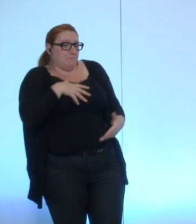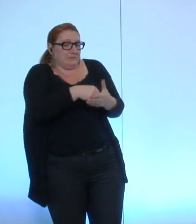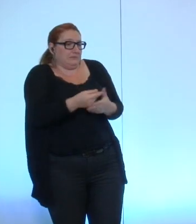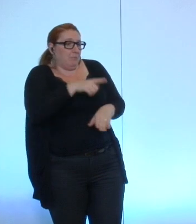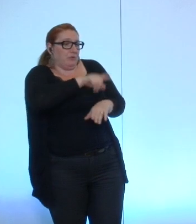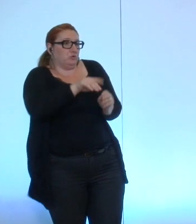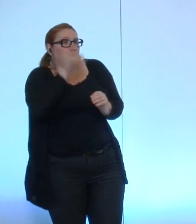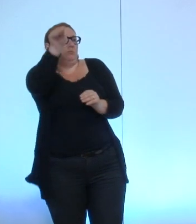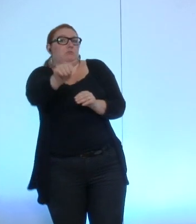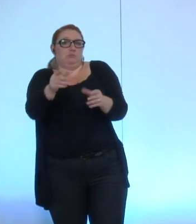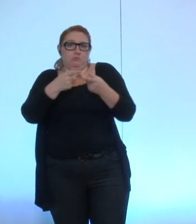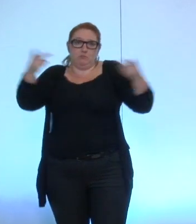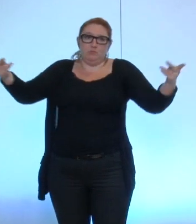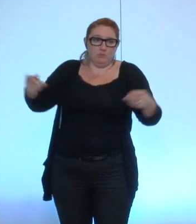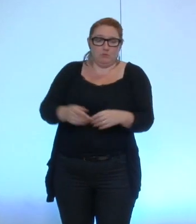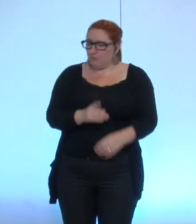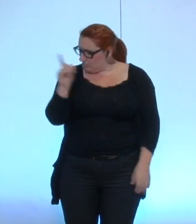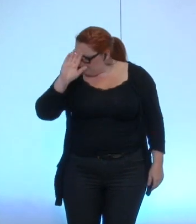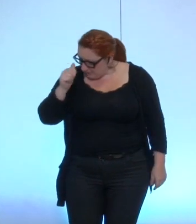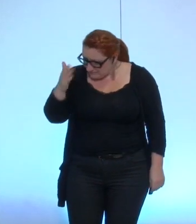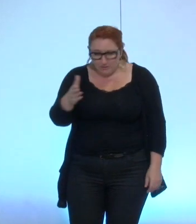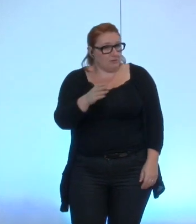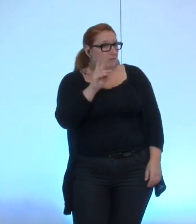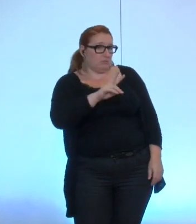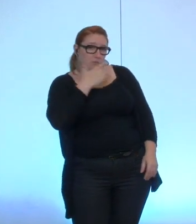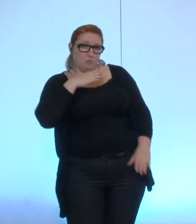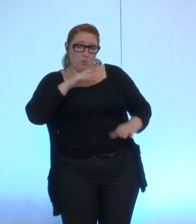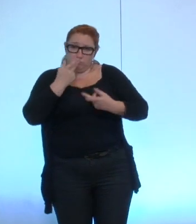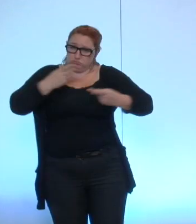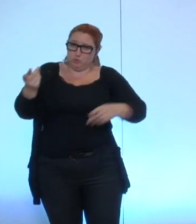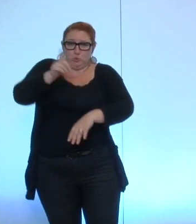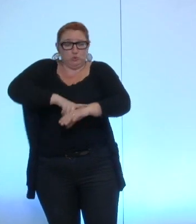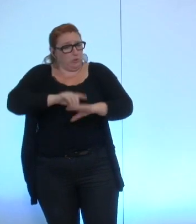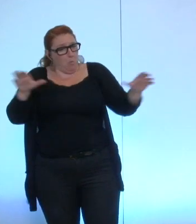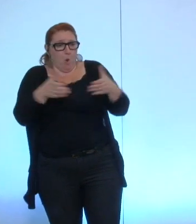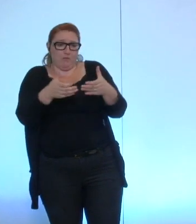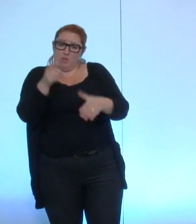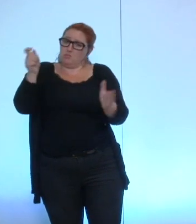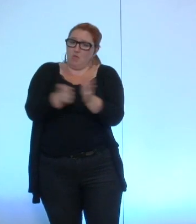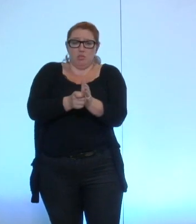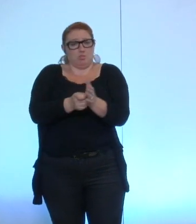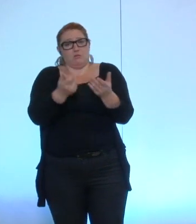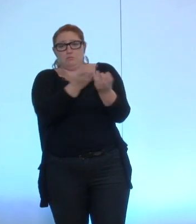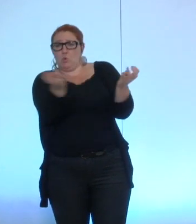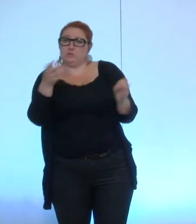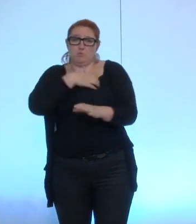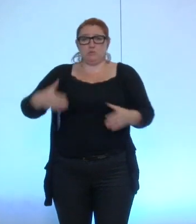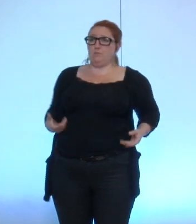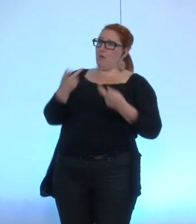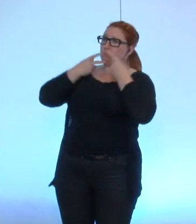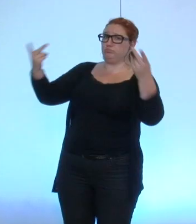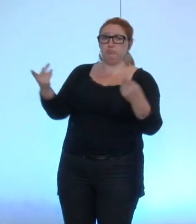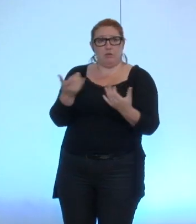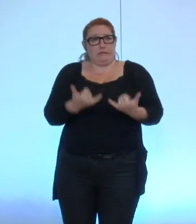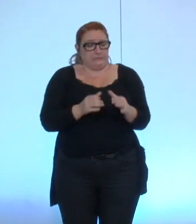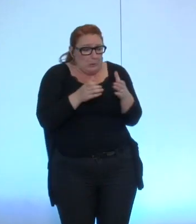participerons collectivement collectivement lors du conseil municipal après il est toujours intéressant et j'imagine que même si